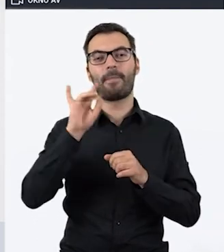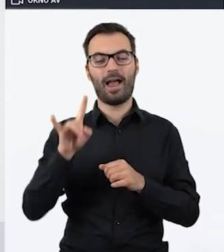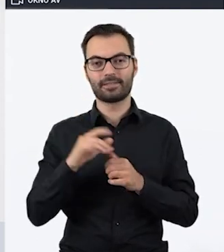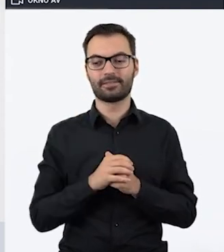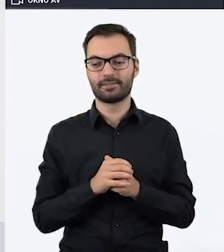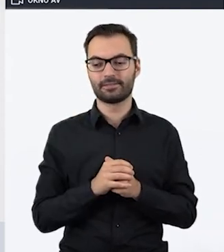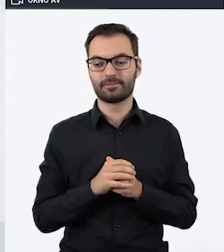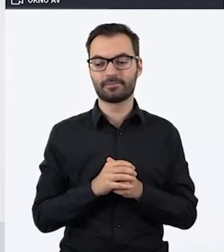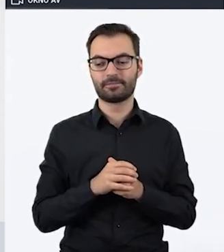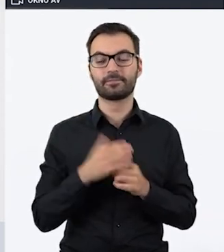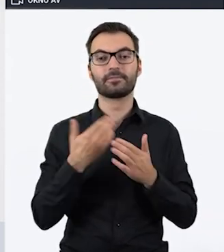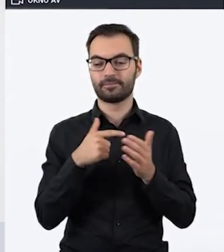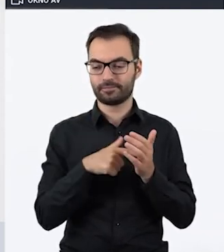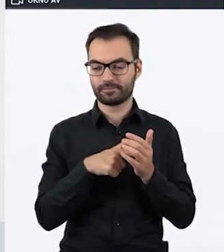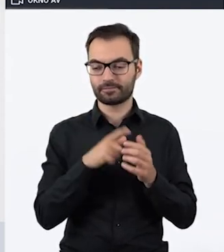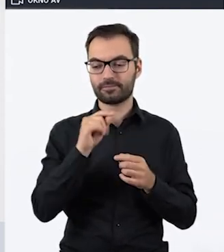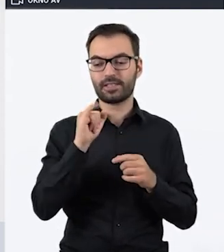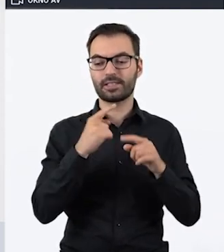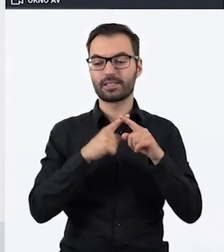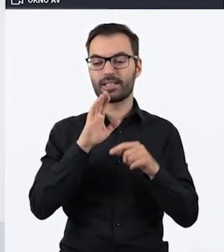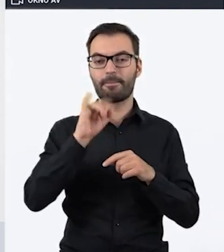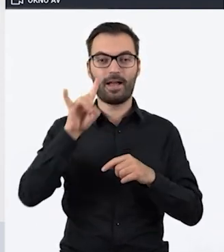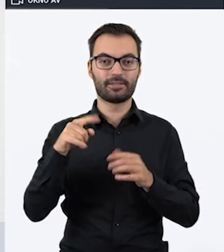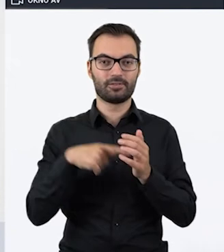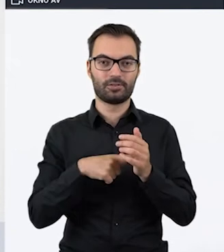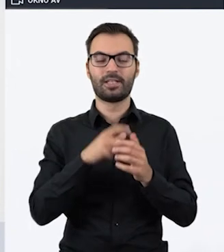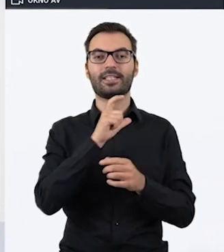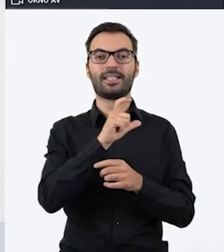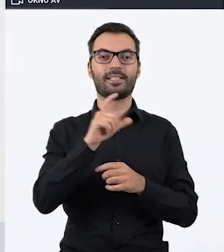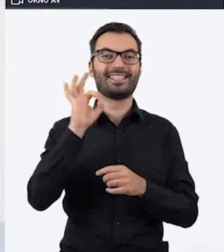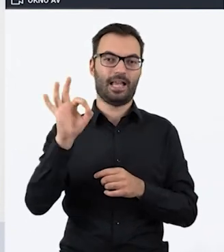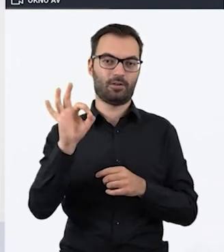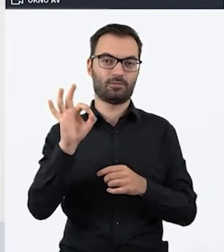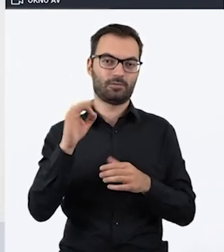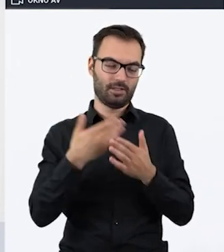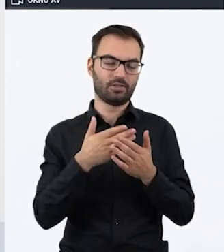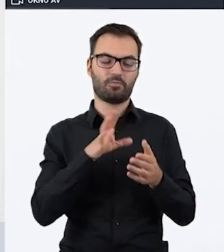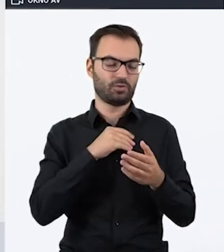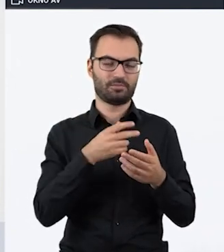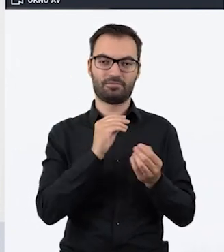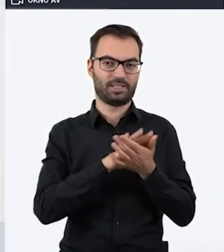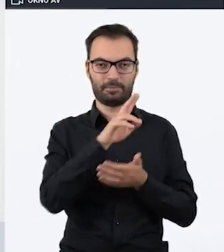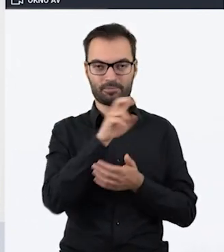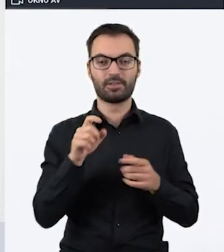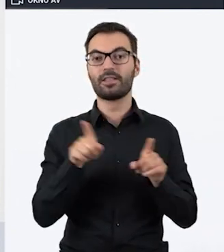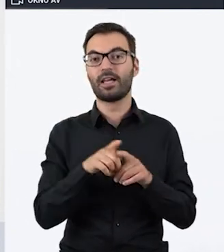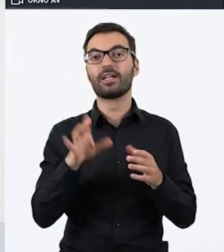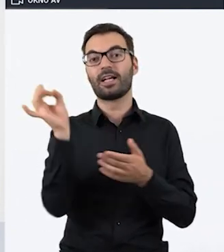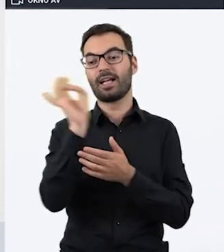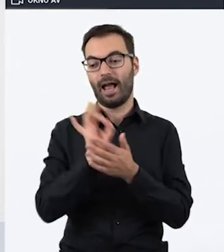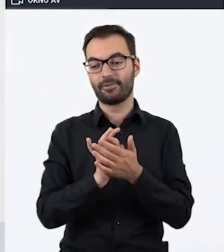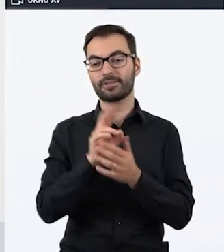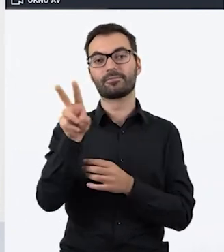z niej, ponieważ tam pobierane grafiki są na licencji CC0. Oprócz tego można pobierać również